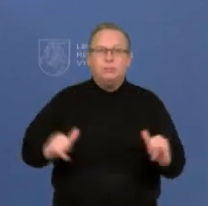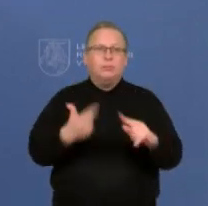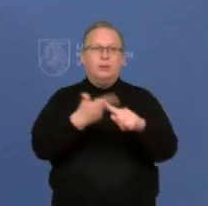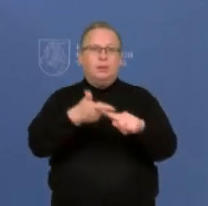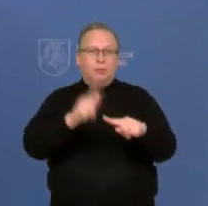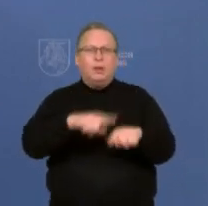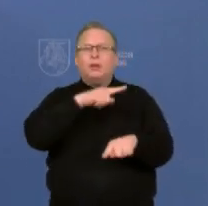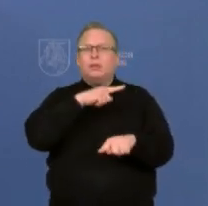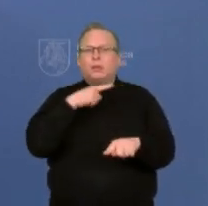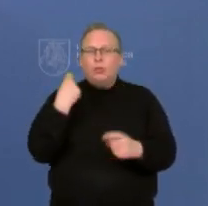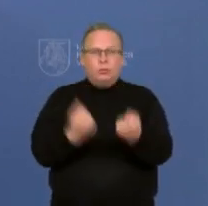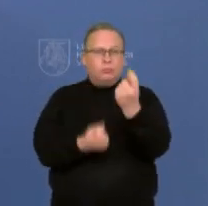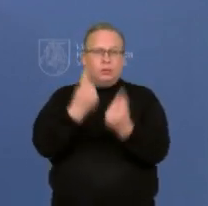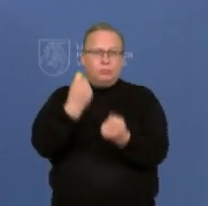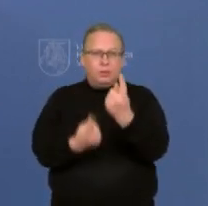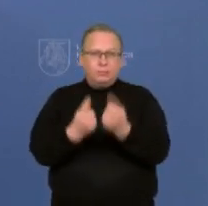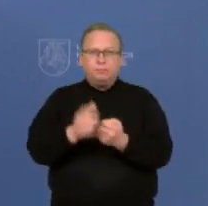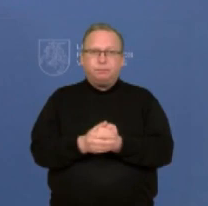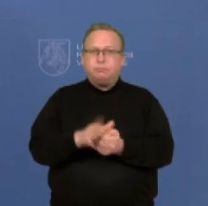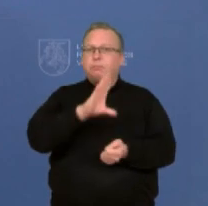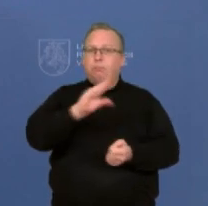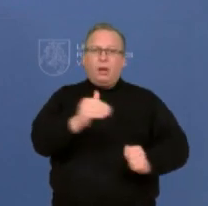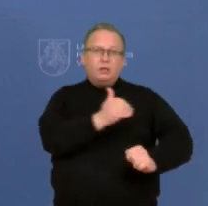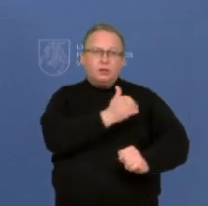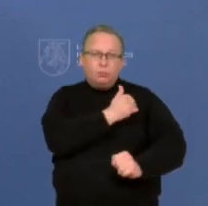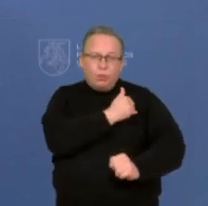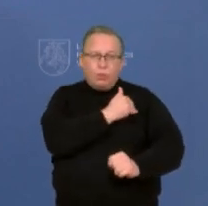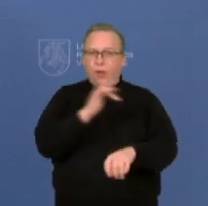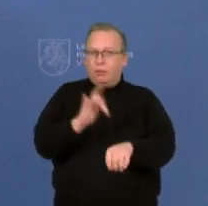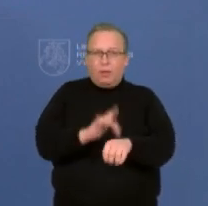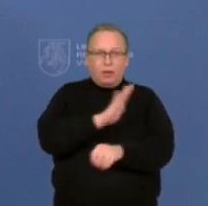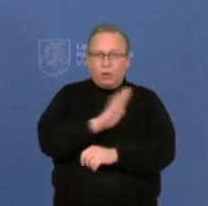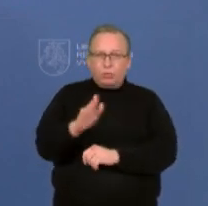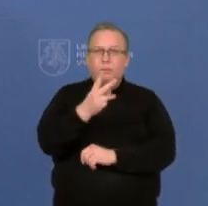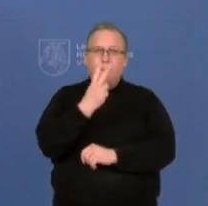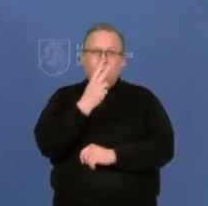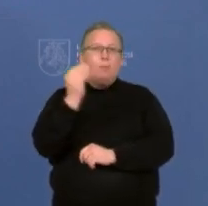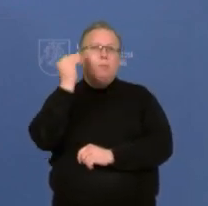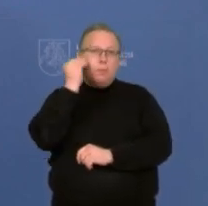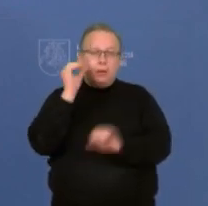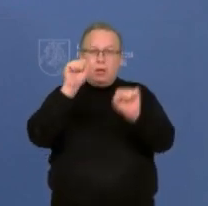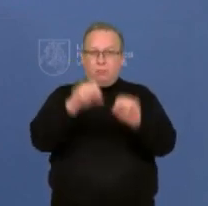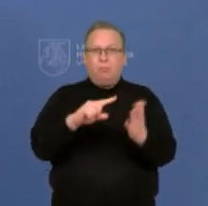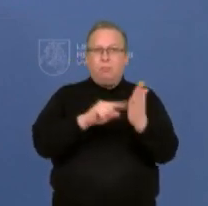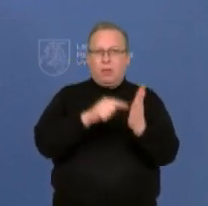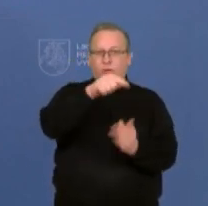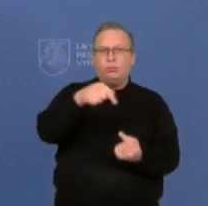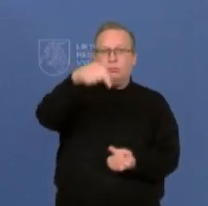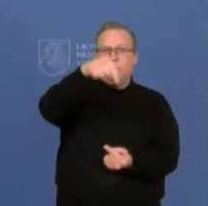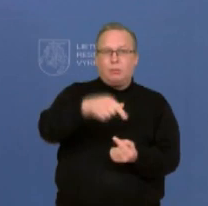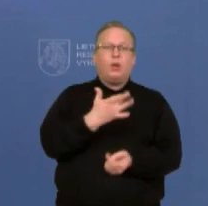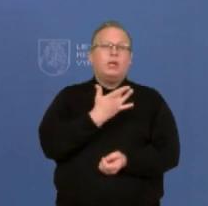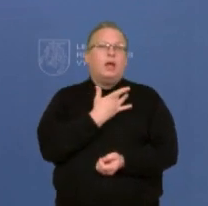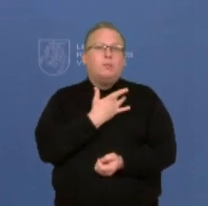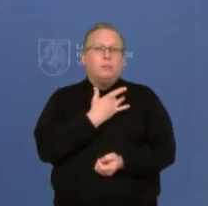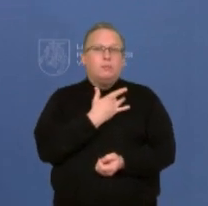labai daug atvejų yra be simptomiai. Ar jūs, apskritai, matytumėte dar prasme galimybių paso taikymo ir galiojimo